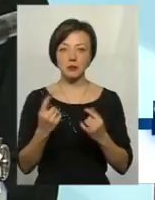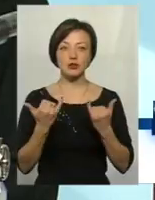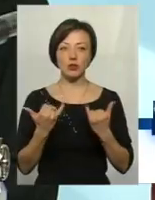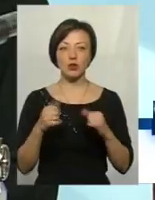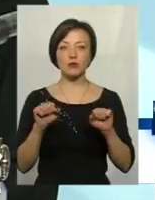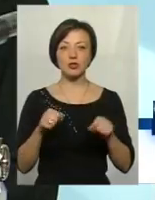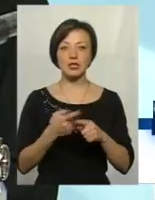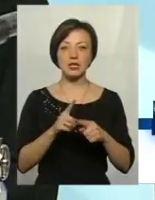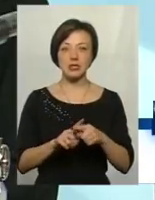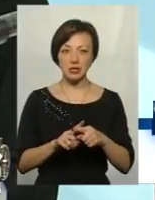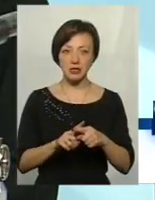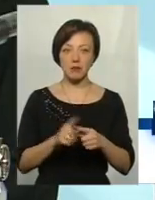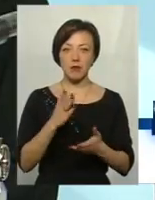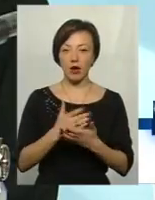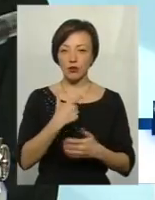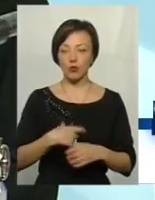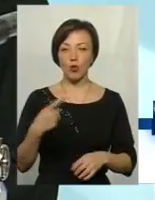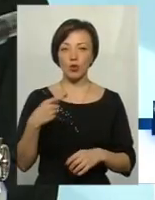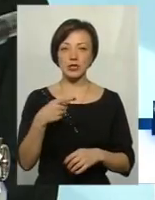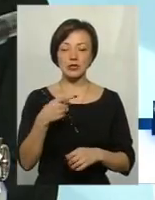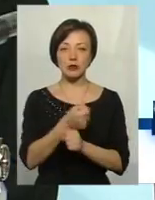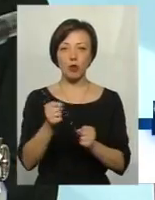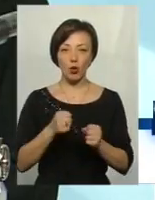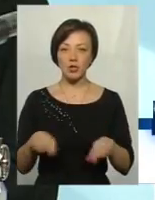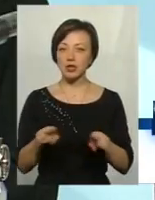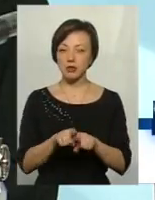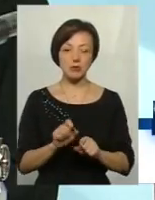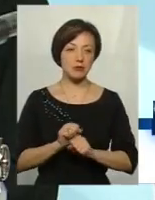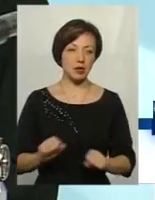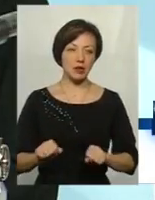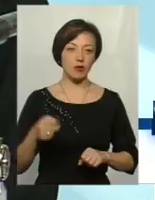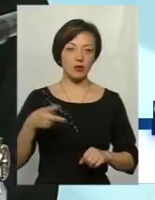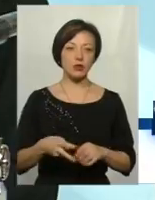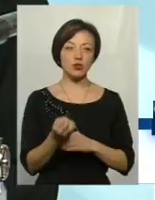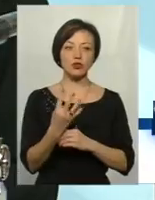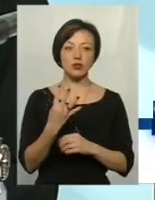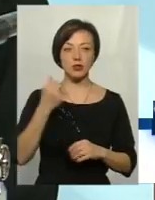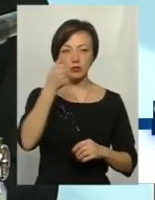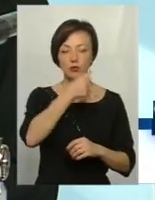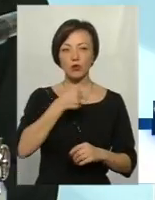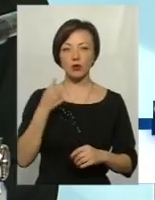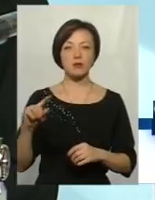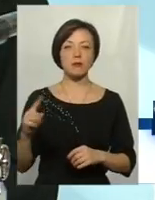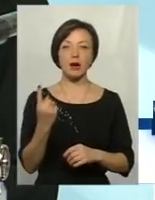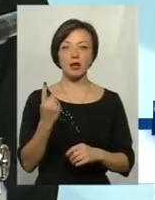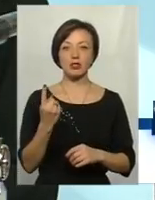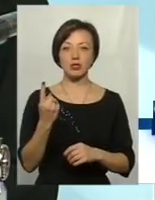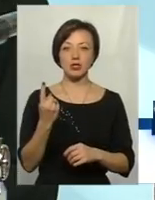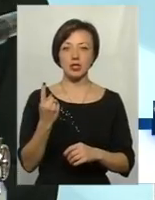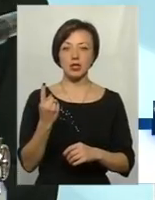можливо, на тих блокпостах і мали з собою якусь зброю, вони так само сміливо у 2014 році перші пішли на захист